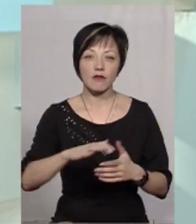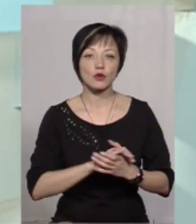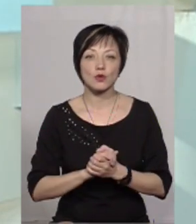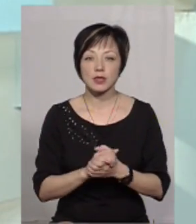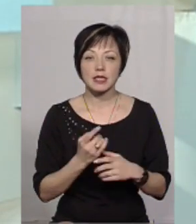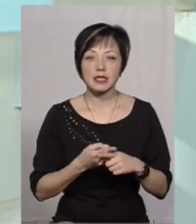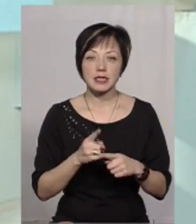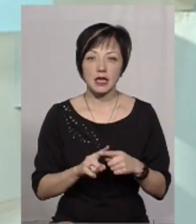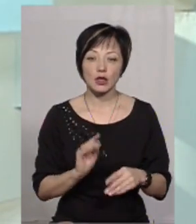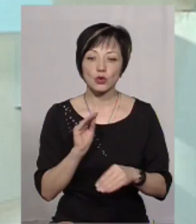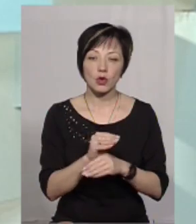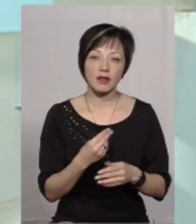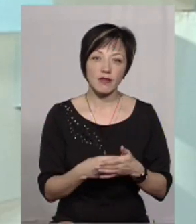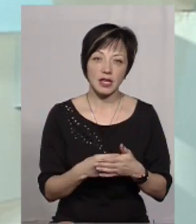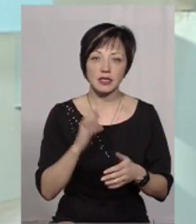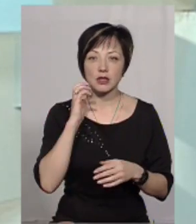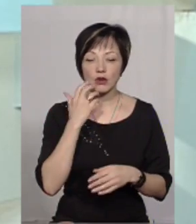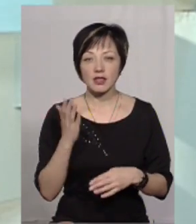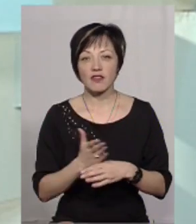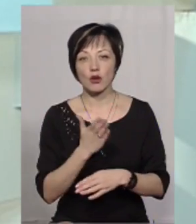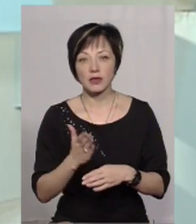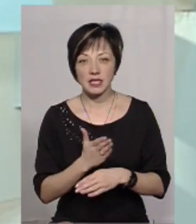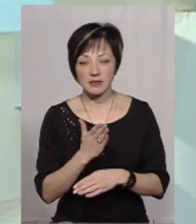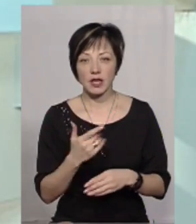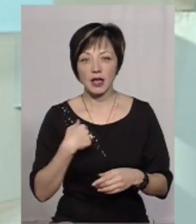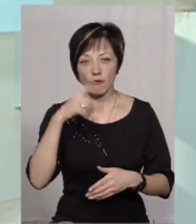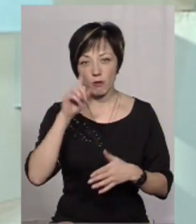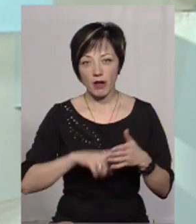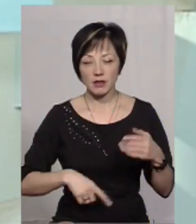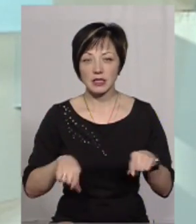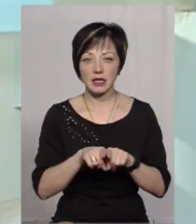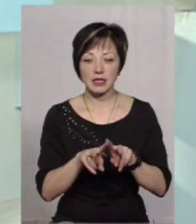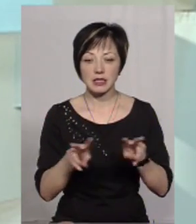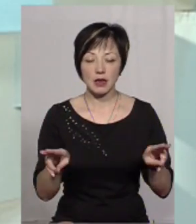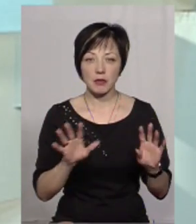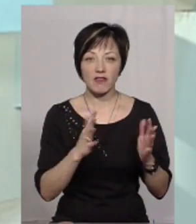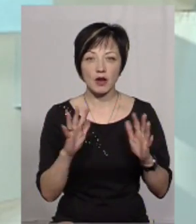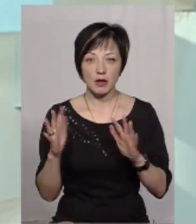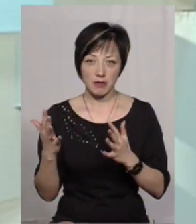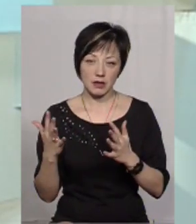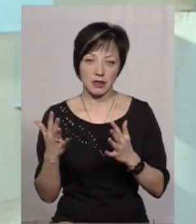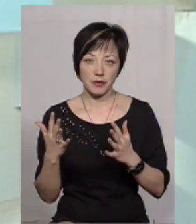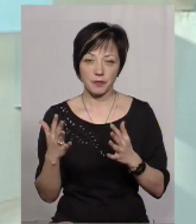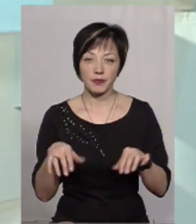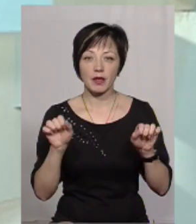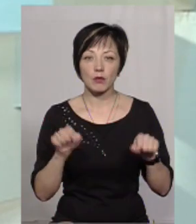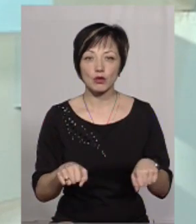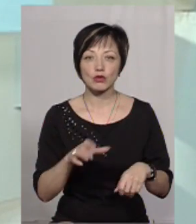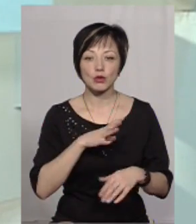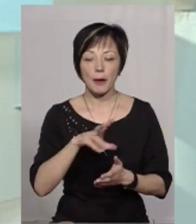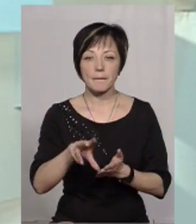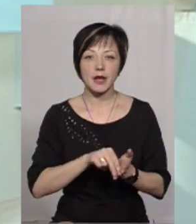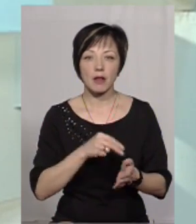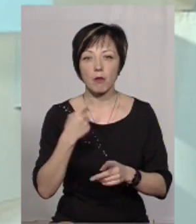Союзу. Тобто це додана вартість, це серйозне виробництво. І я переконана, що такі самі випадки можуть бути